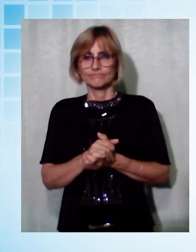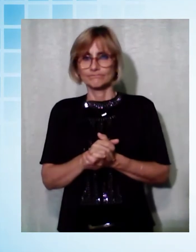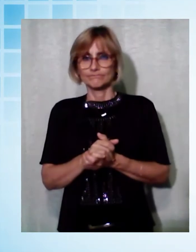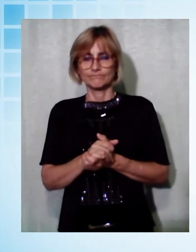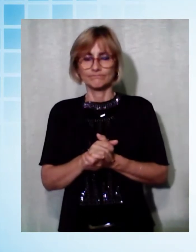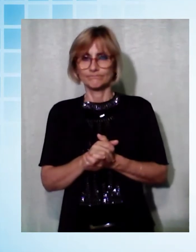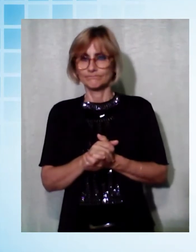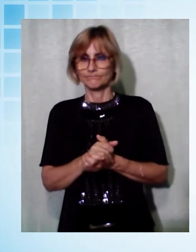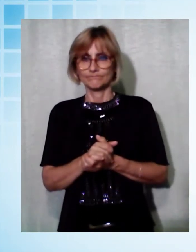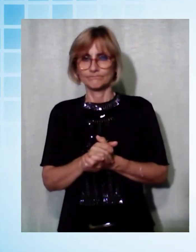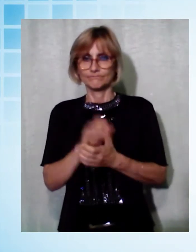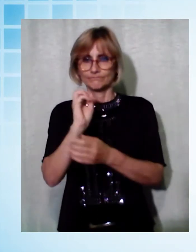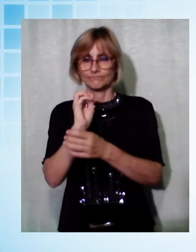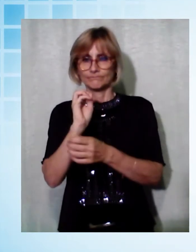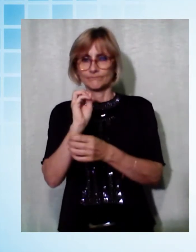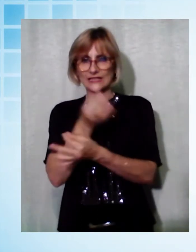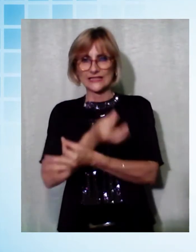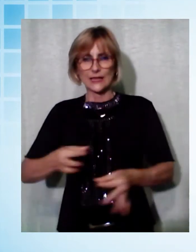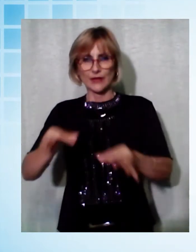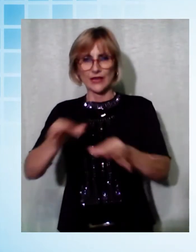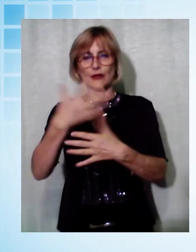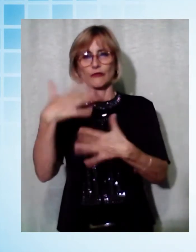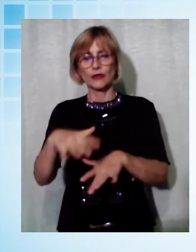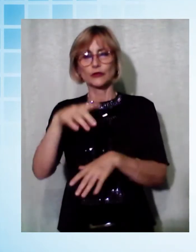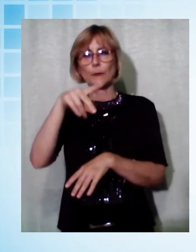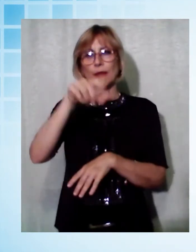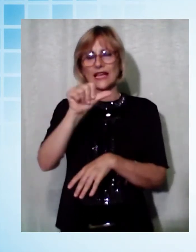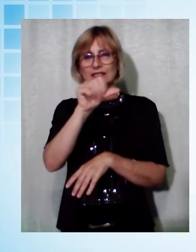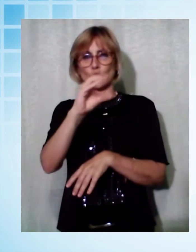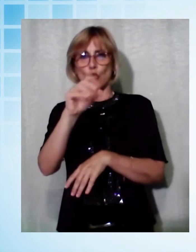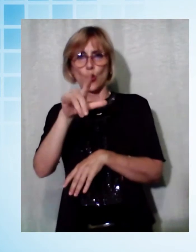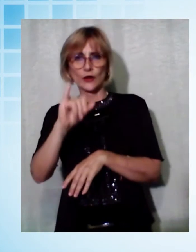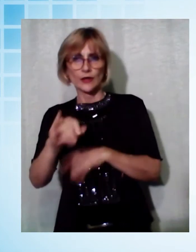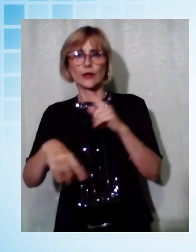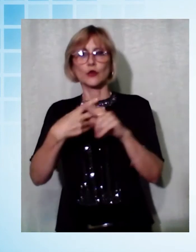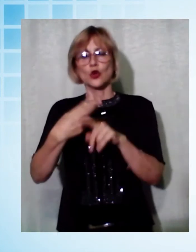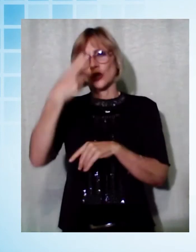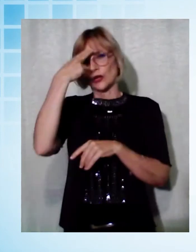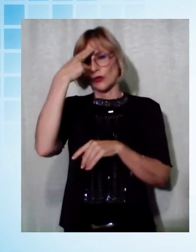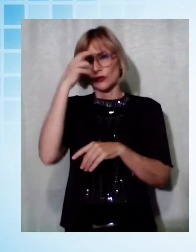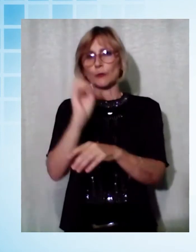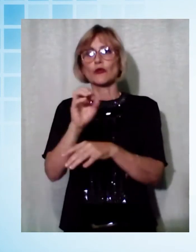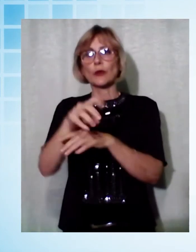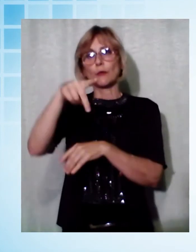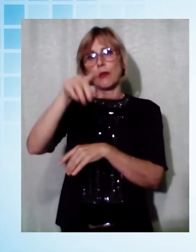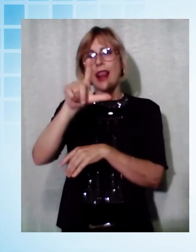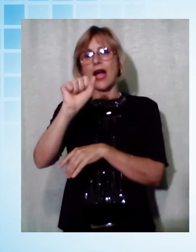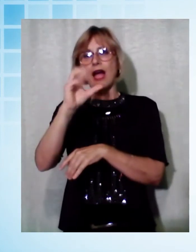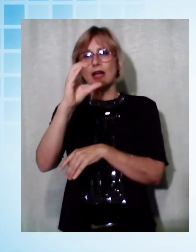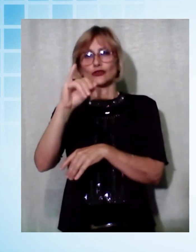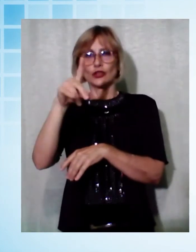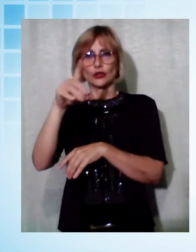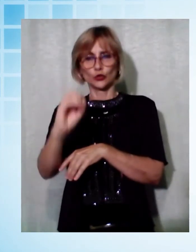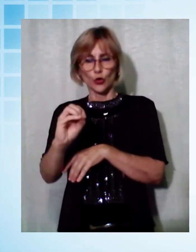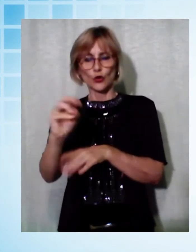è stata ricordata la figura del professor Vincenzo Placido, recentemente scomparso. Placido, autore del saggio